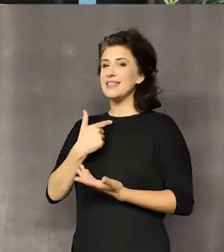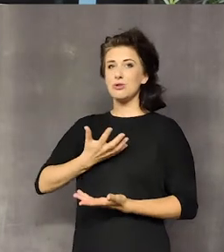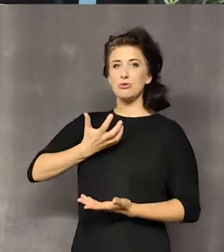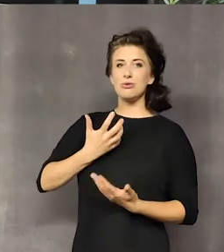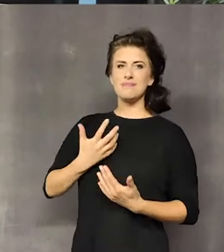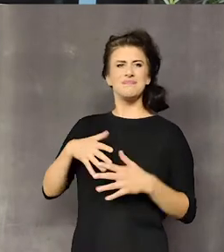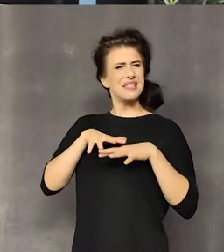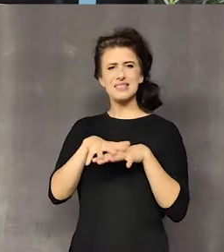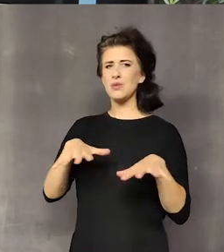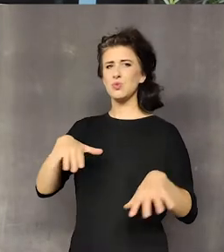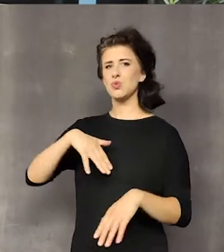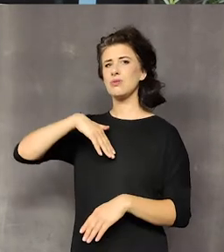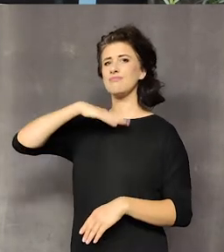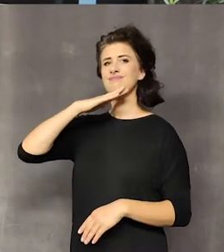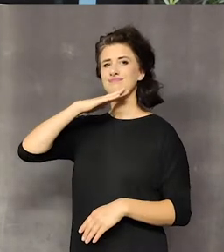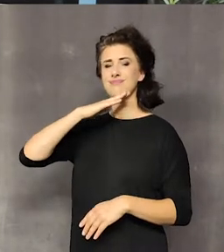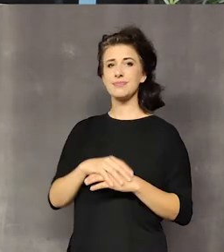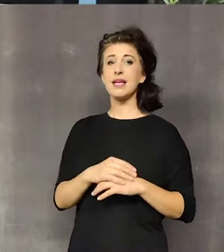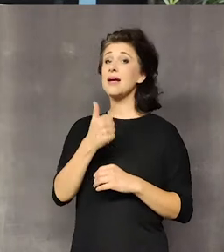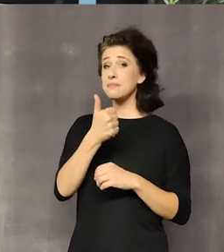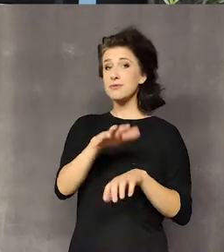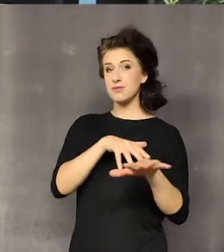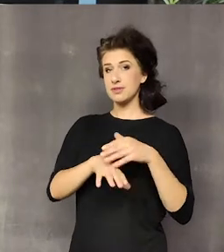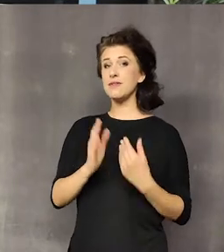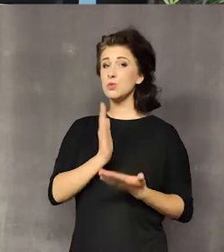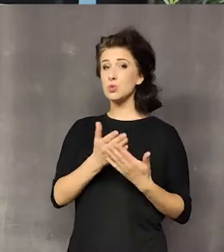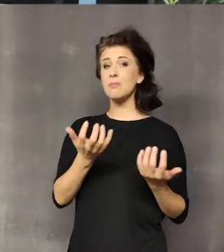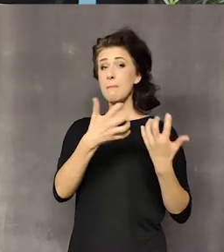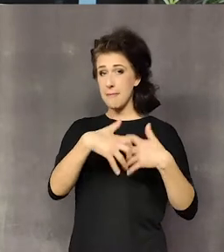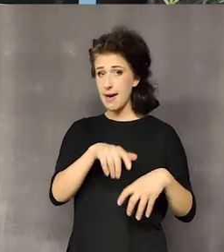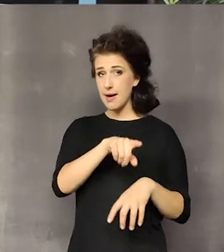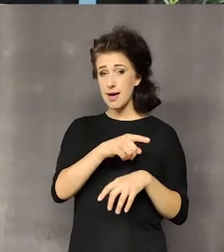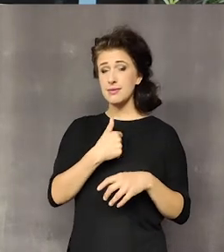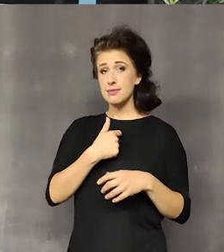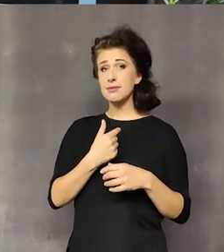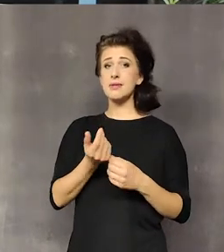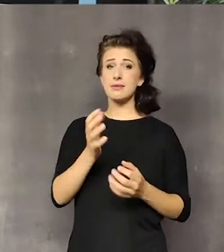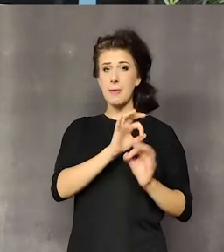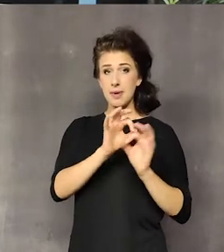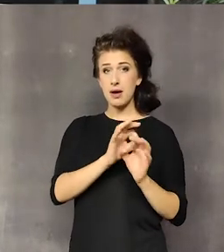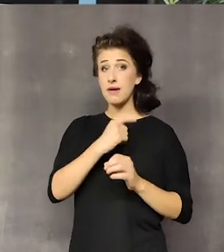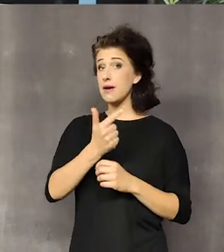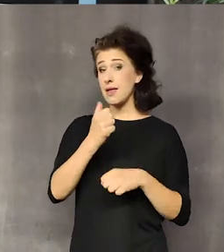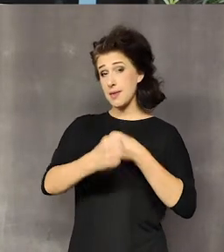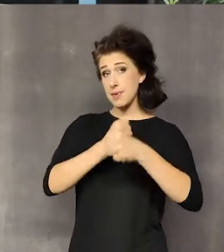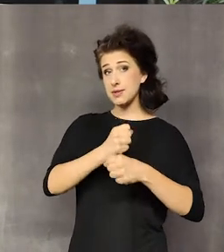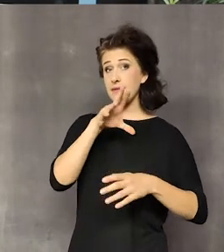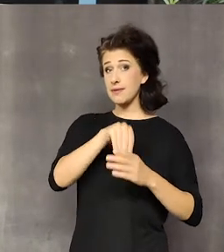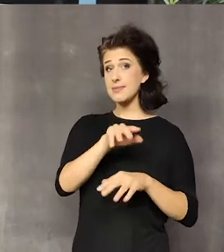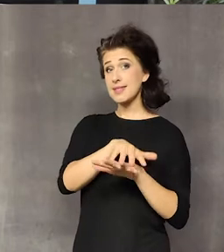podad miary. Pierwszy zawód był całkiem inny, bardziej mechaniczny. Co się okazało? Po dwóch latach pracy